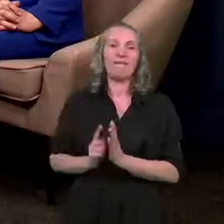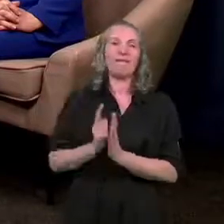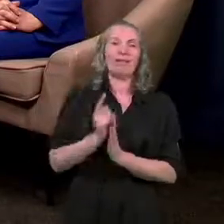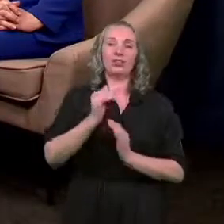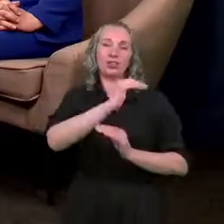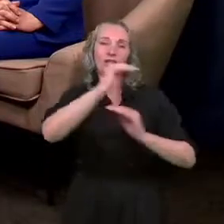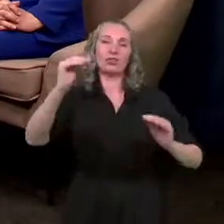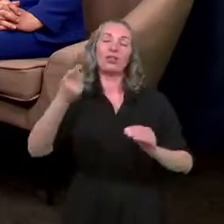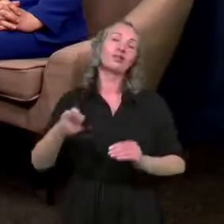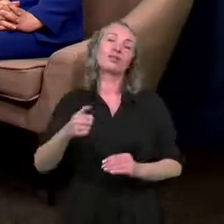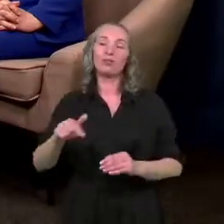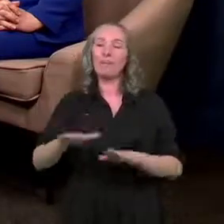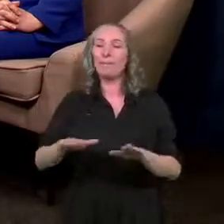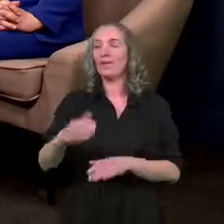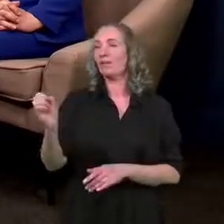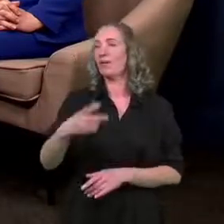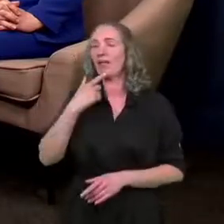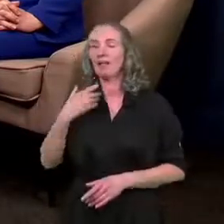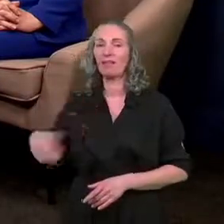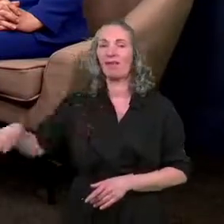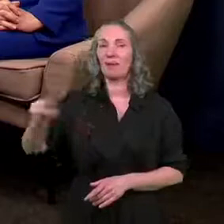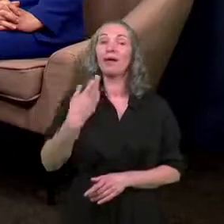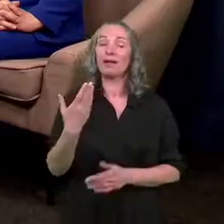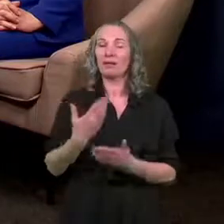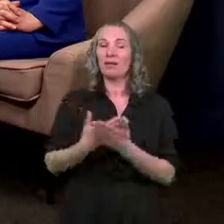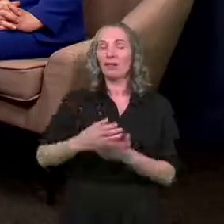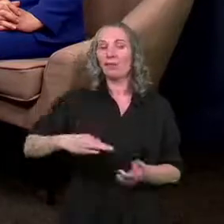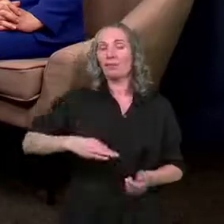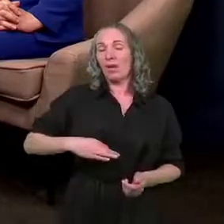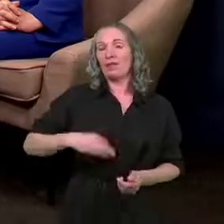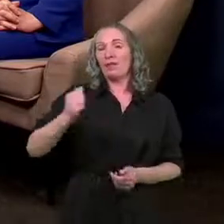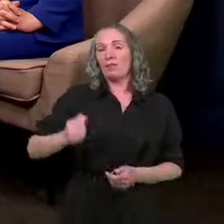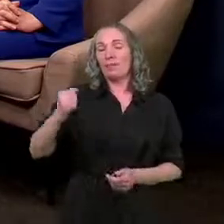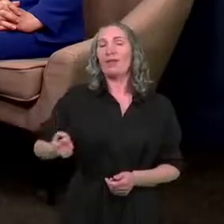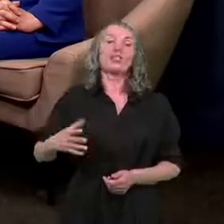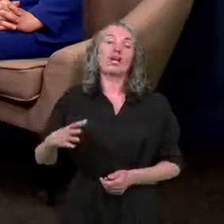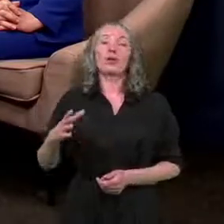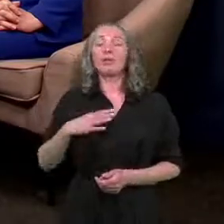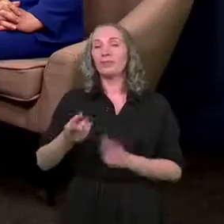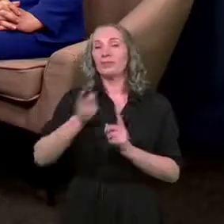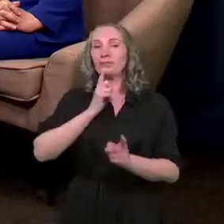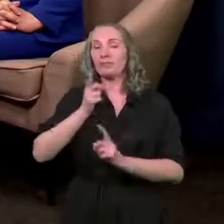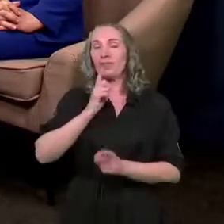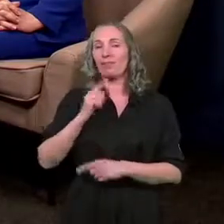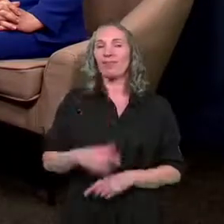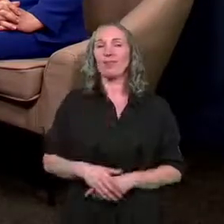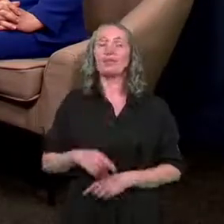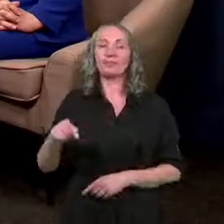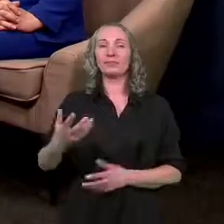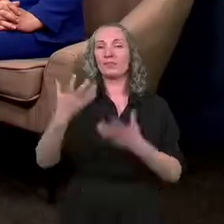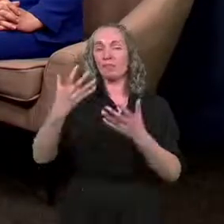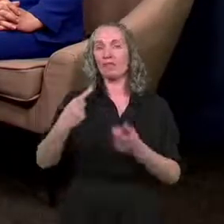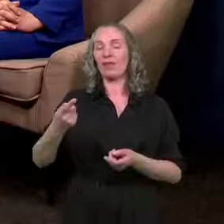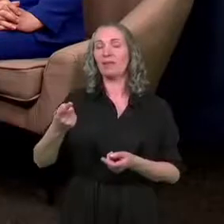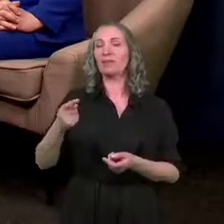rzędu takiego miejsca brakuje. Dlatego też z Panem Marszałkiem, Piotrem Całbeckim na ten temat żeśmy rozmawiali i chcielibyśmy, żeby to była